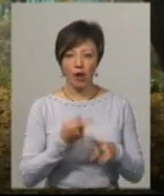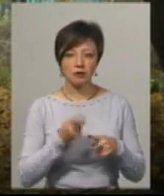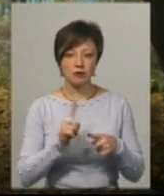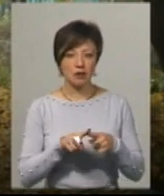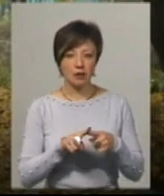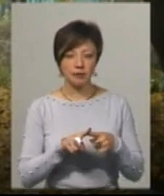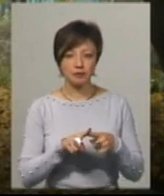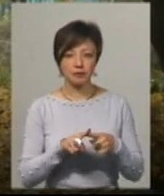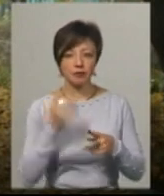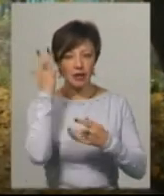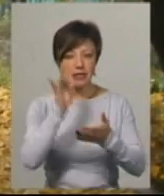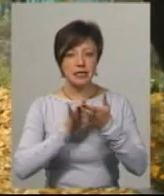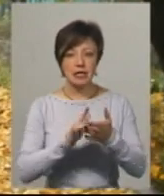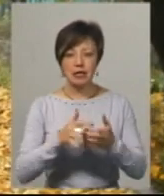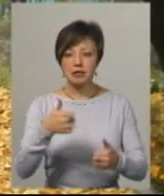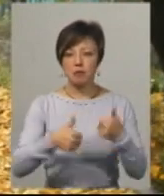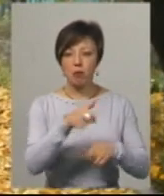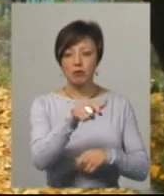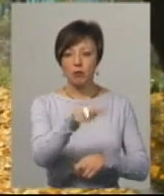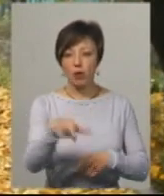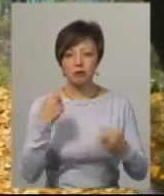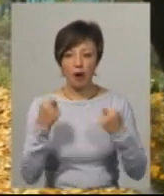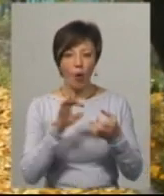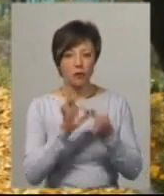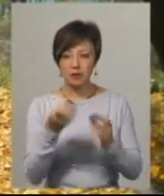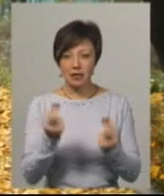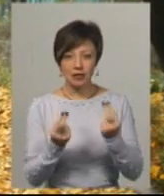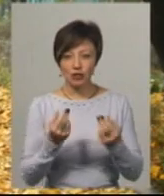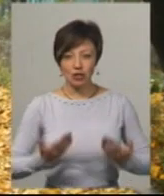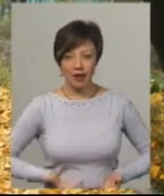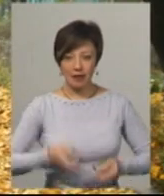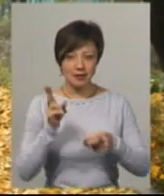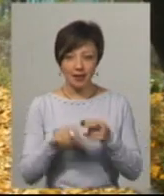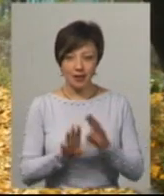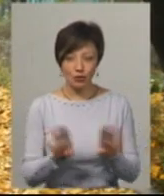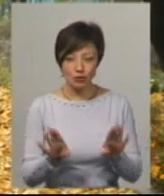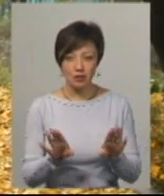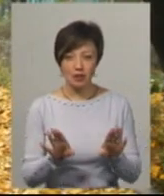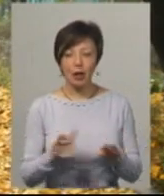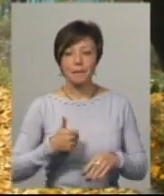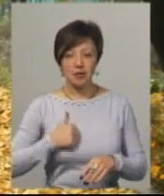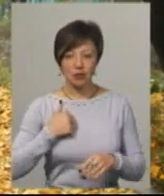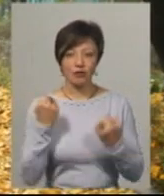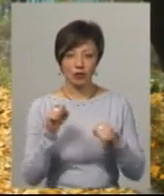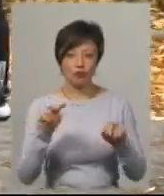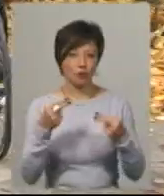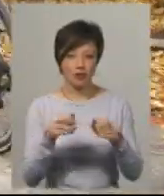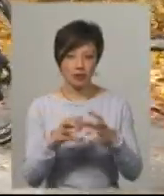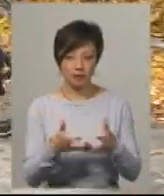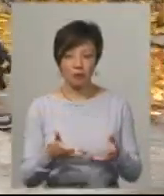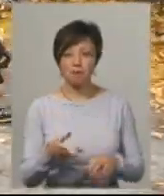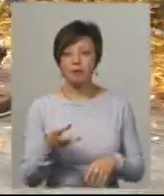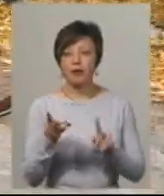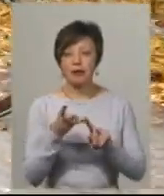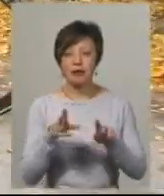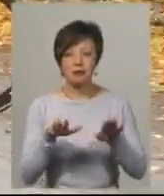ціль спортсменів. Але на олімпійських іграх життя не закінчується. І досить таки престижно виграти чемпіонат світу. Бронзова